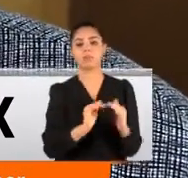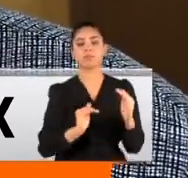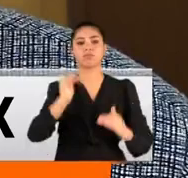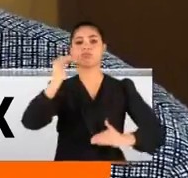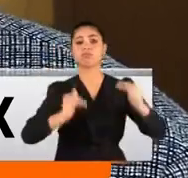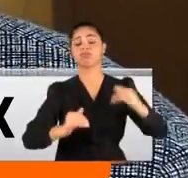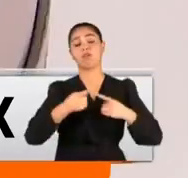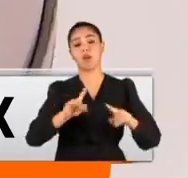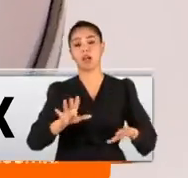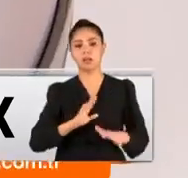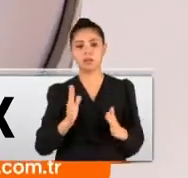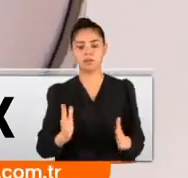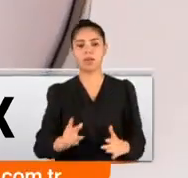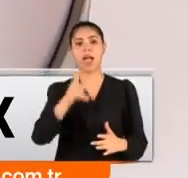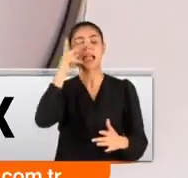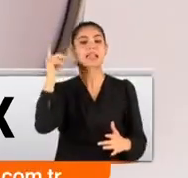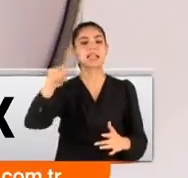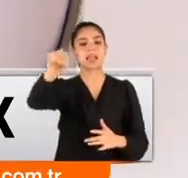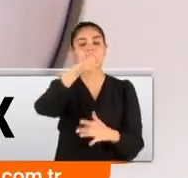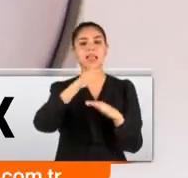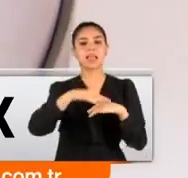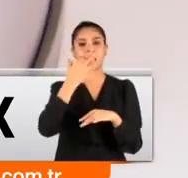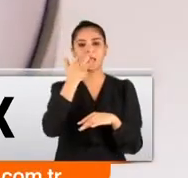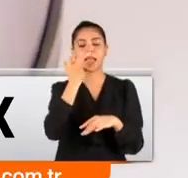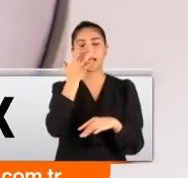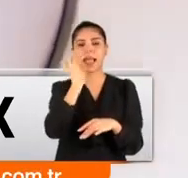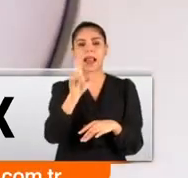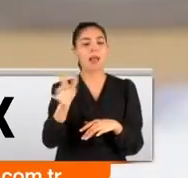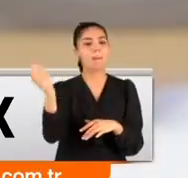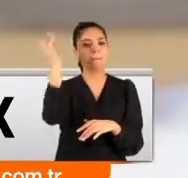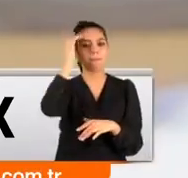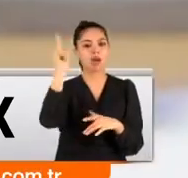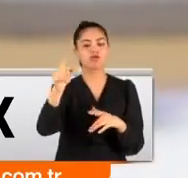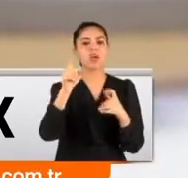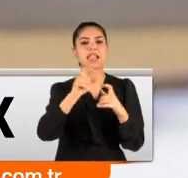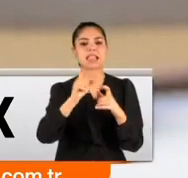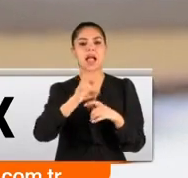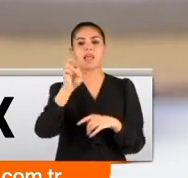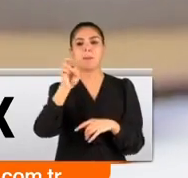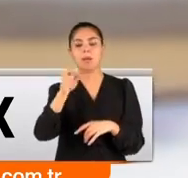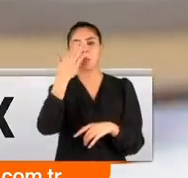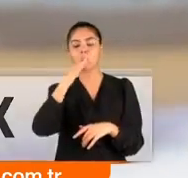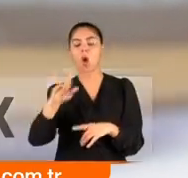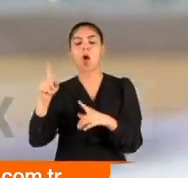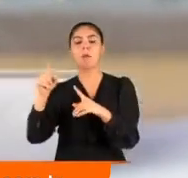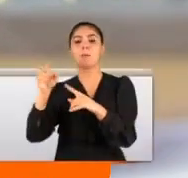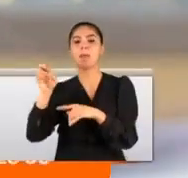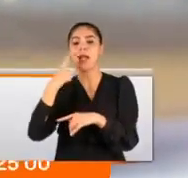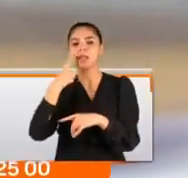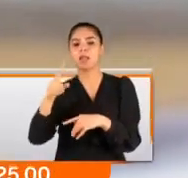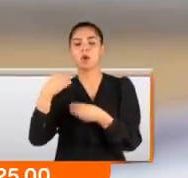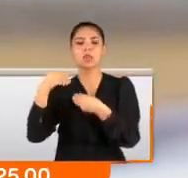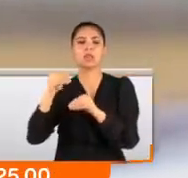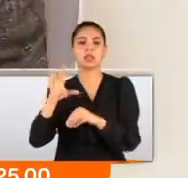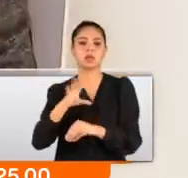tutturamazsınız o şekilde. Sahtekarların yaptığı hile yöntemlerinin başında ise sentetik pırlantanın doğal pırlanta adı altında piyasaya